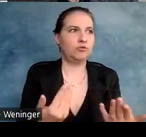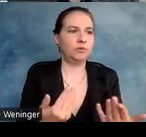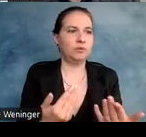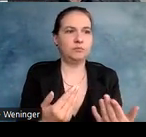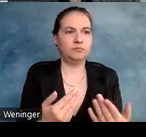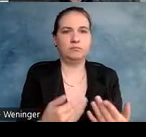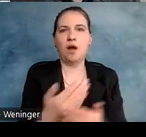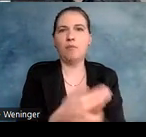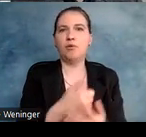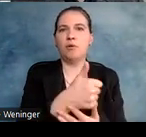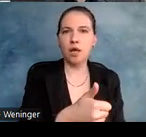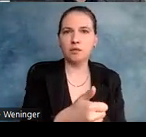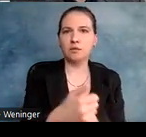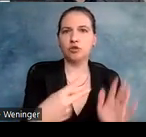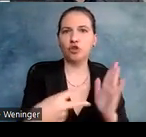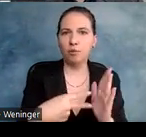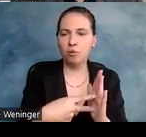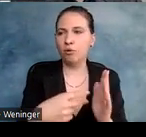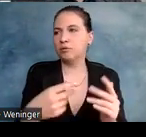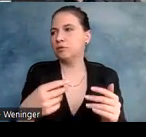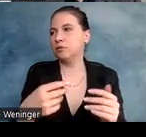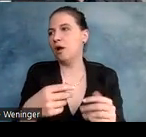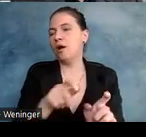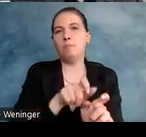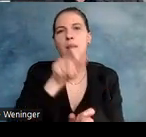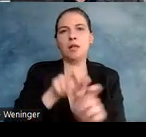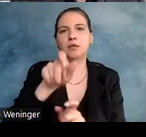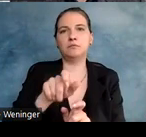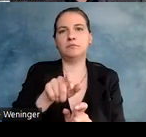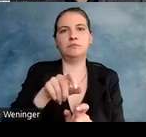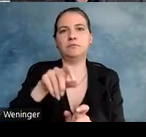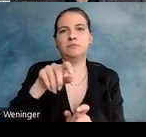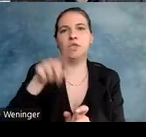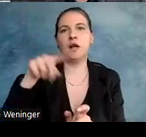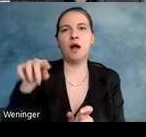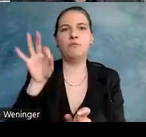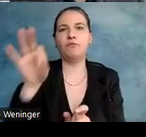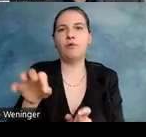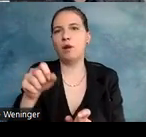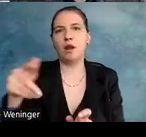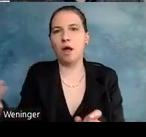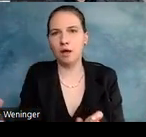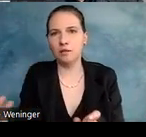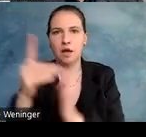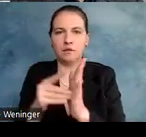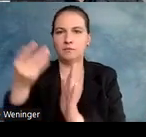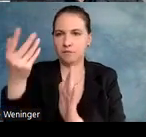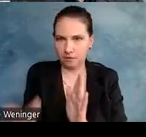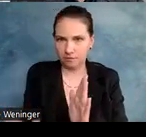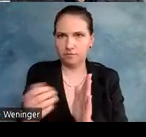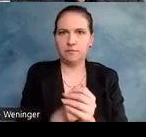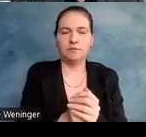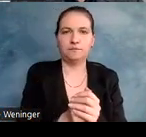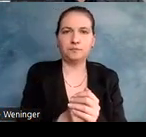Abbildung 1, Doppelpunkt, Balkendiagramm für so und so, für die Daten. Und